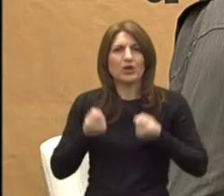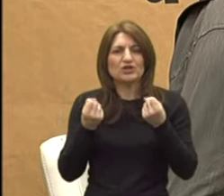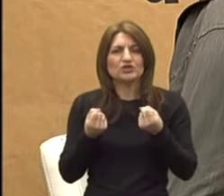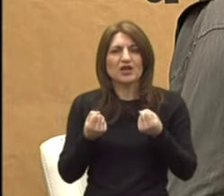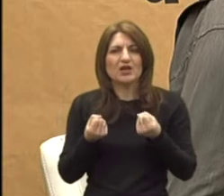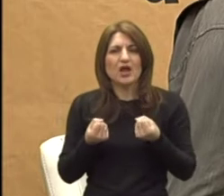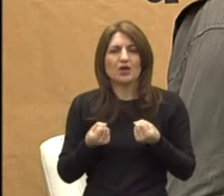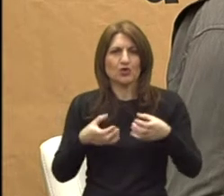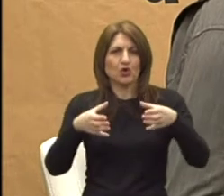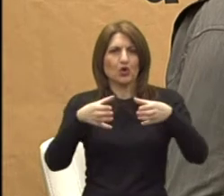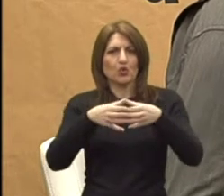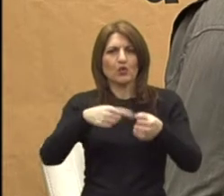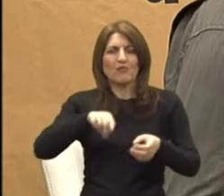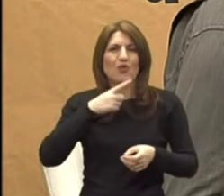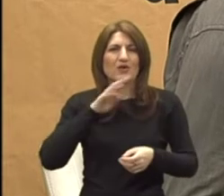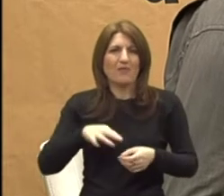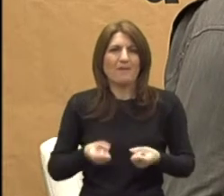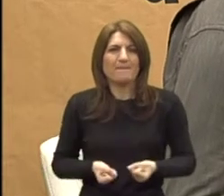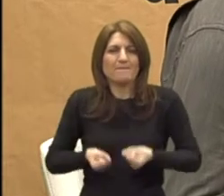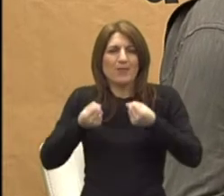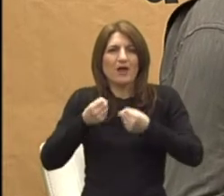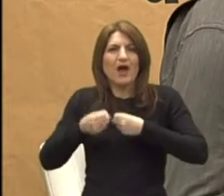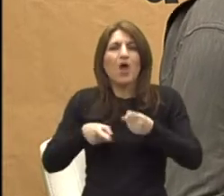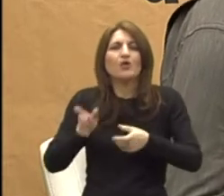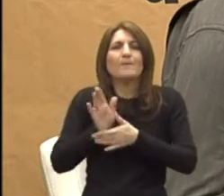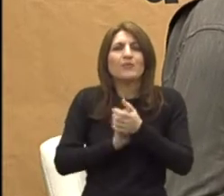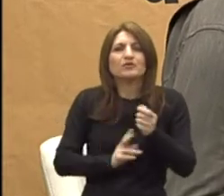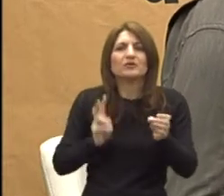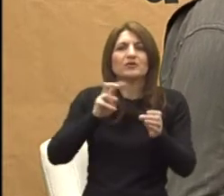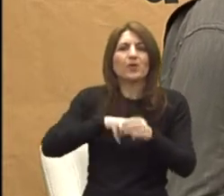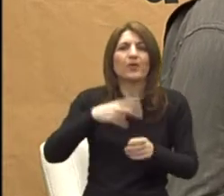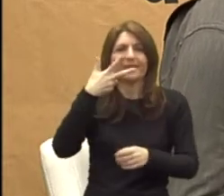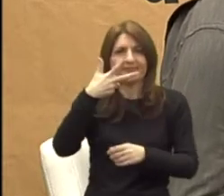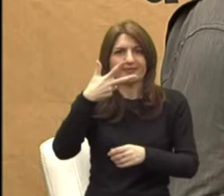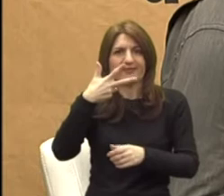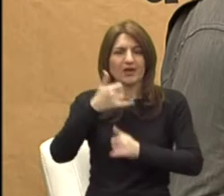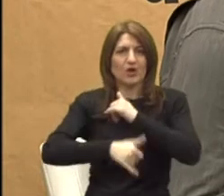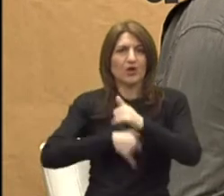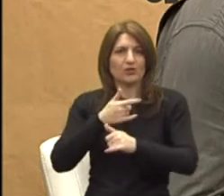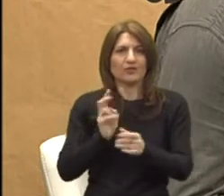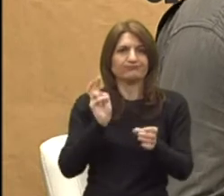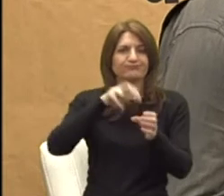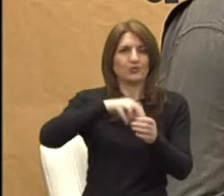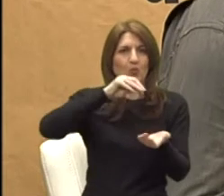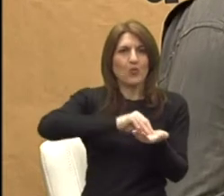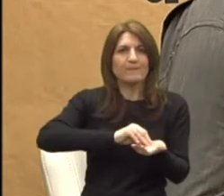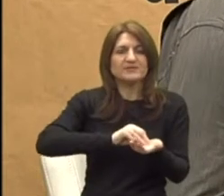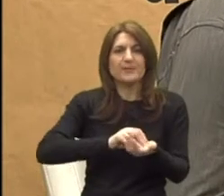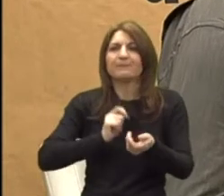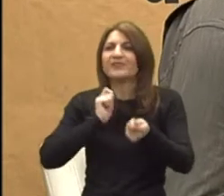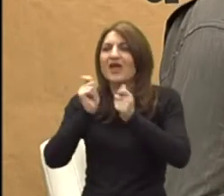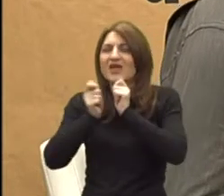skupina djeca s motoričkim teškoćama prima djecu od tri godine. Znači, mislim u razgovoru sa psiholozima